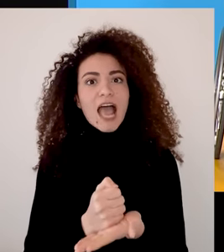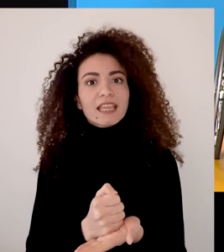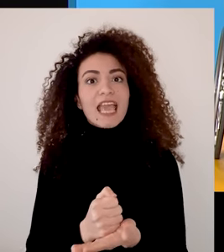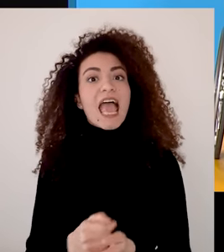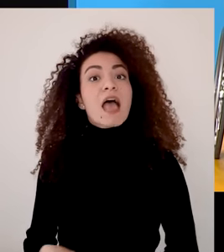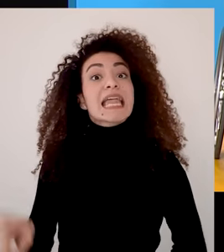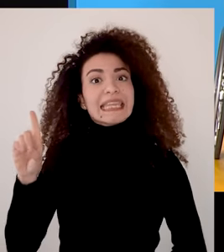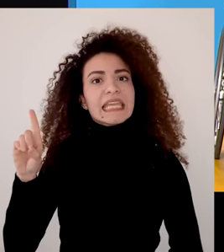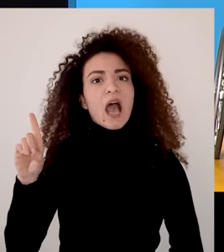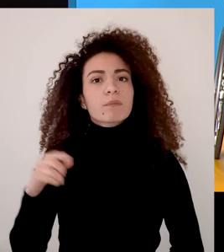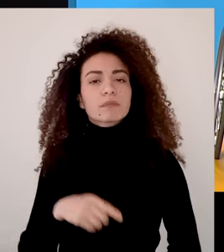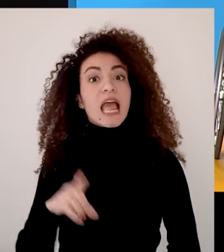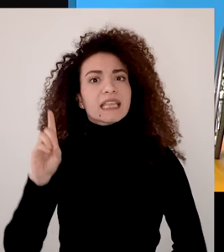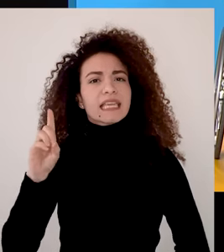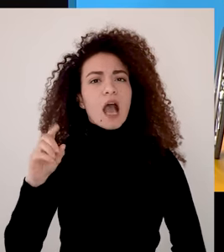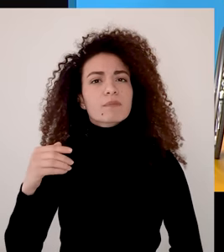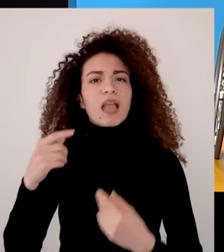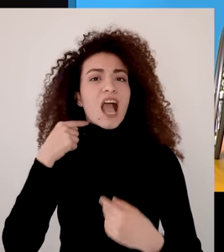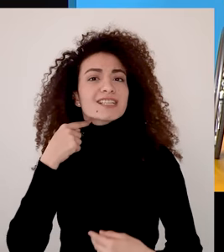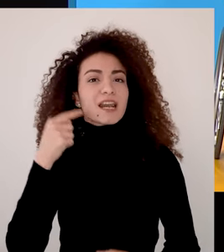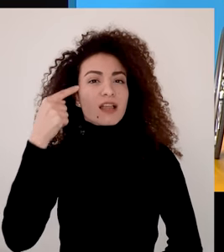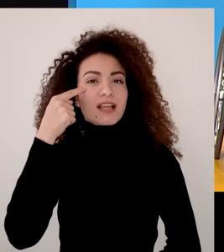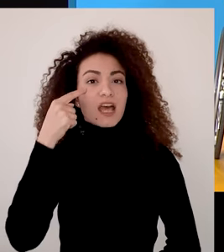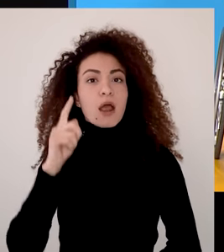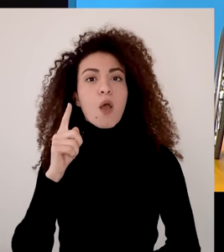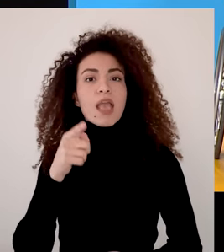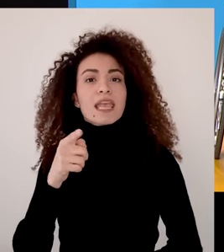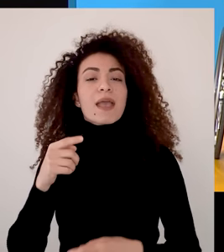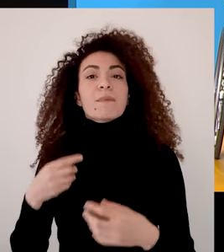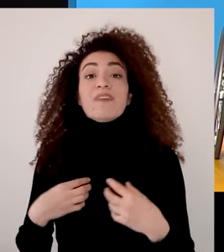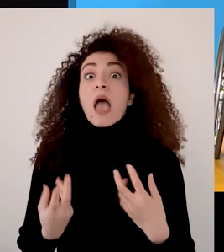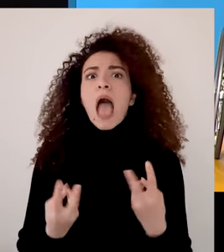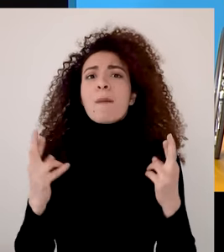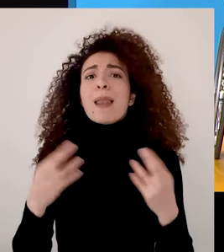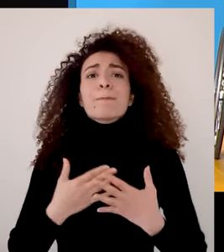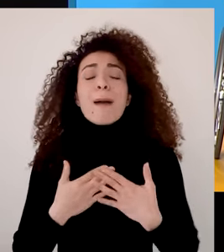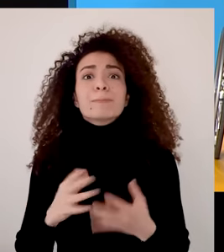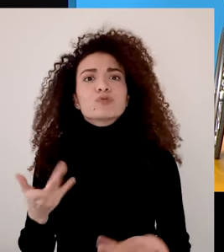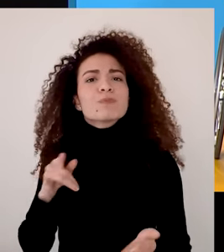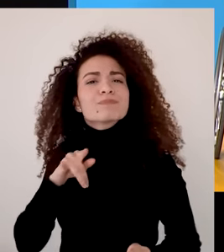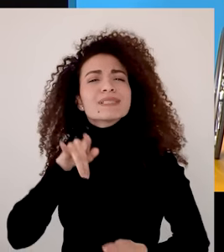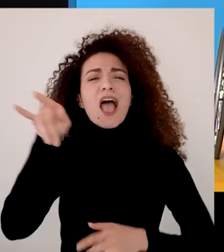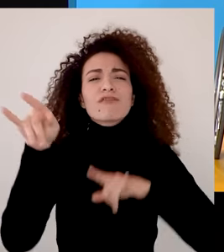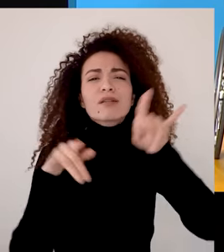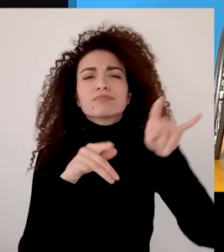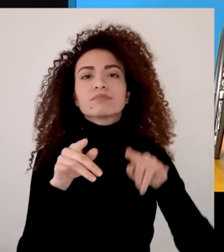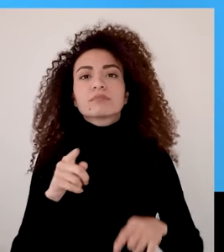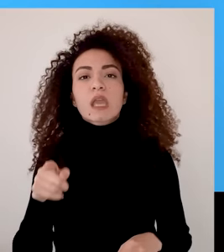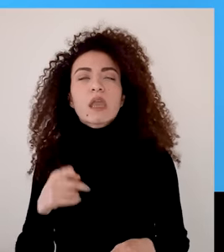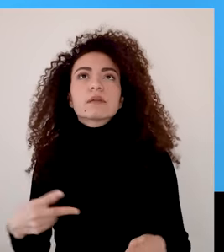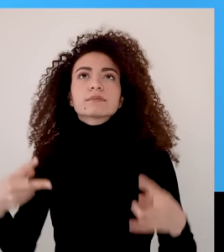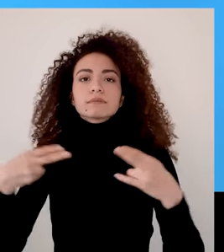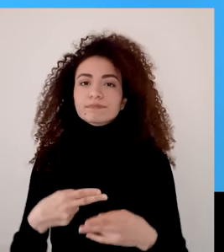دينا فعندما فقدت دينا بصرة فقدت أيضاً لفترة معينة الأمل بتحقيق حلمة بالسفر واختبار العالم